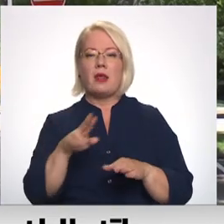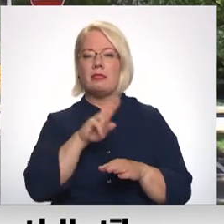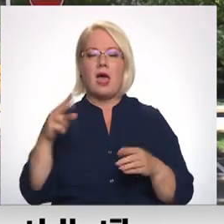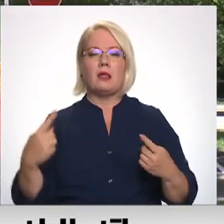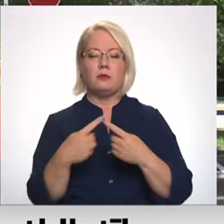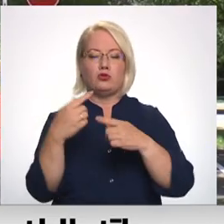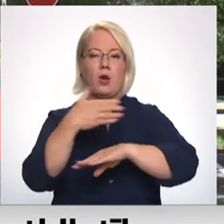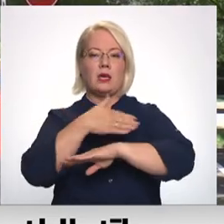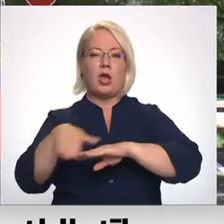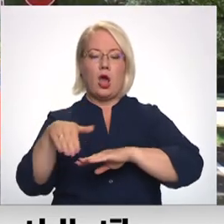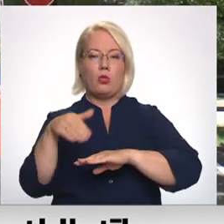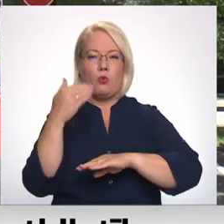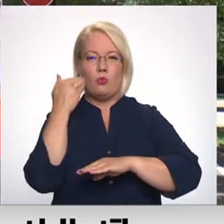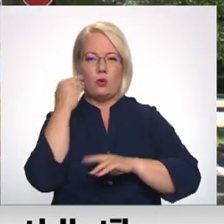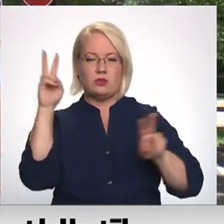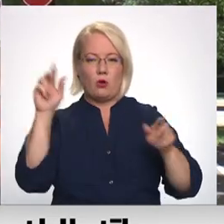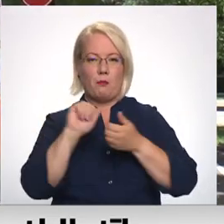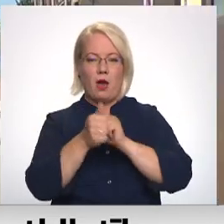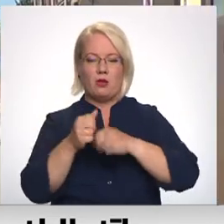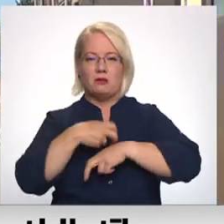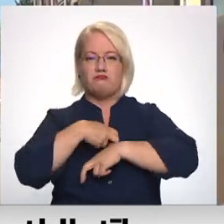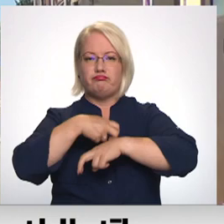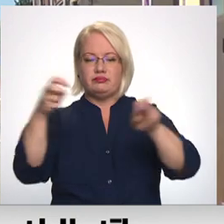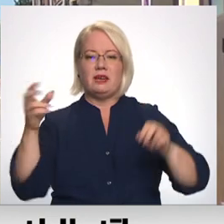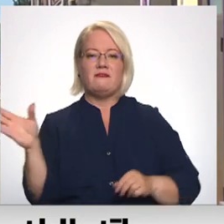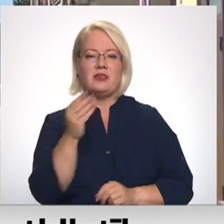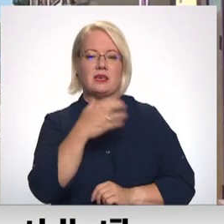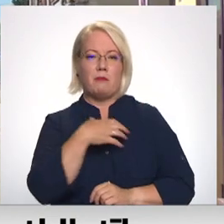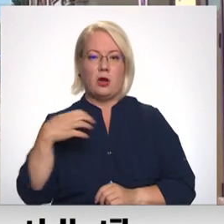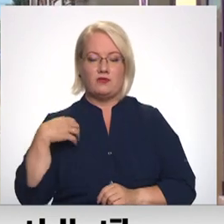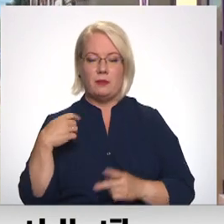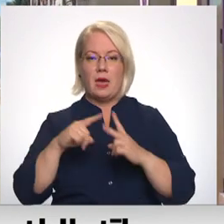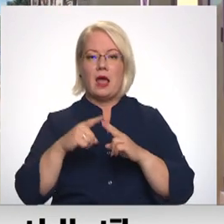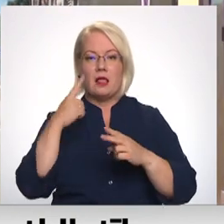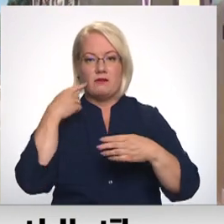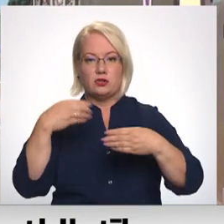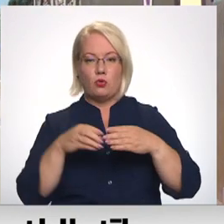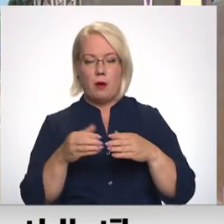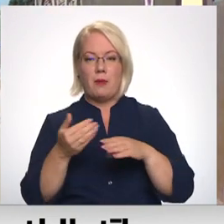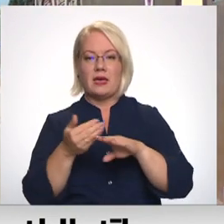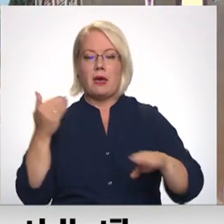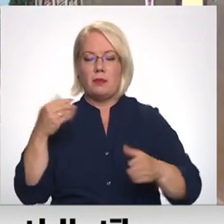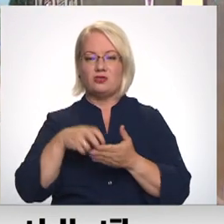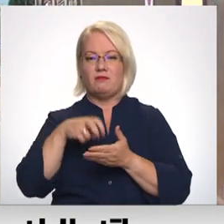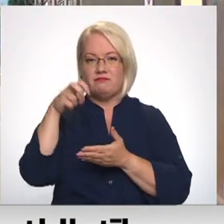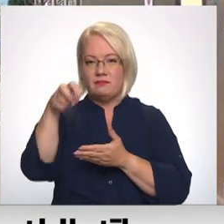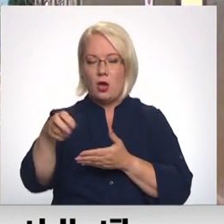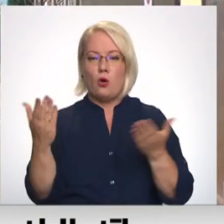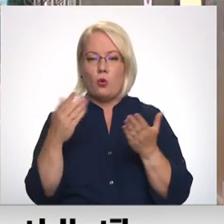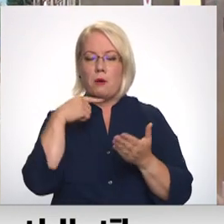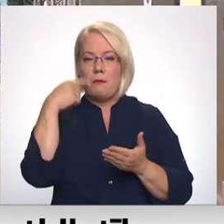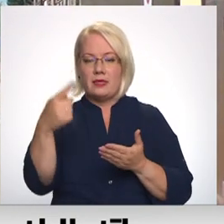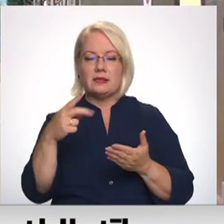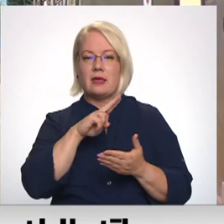maiņu izsūtījis visām pašvaldībām, kur tāds konstatēts. Jaugavas doma gan jau iepriekš nosūtījusi vēstulu, kurā norādīts, ka